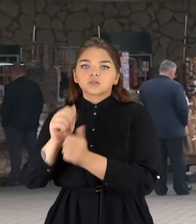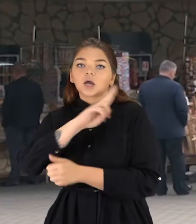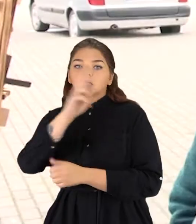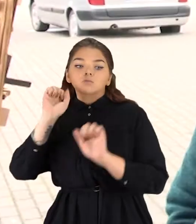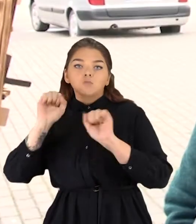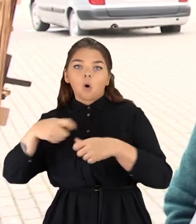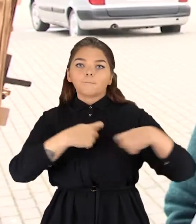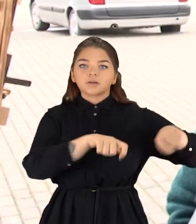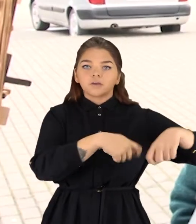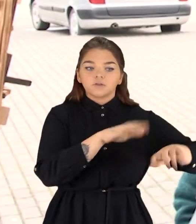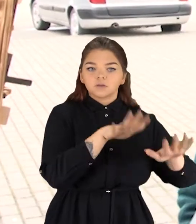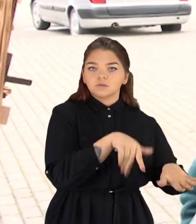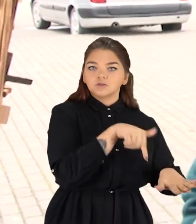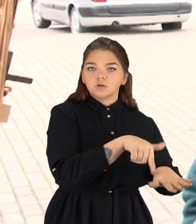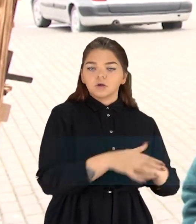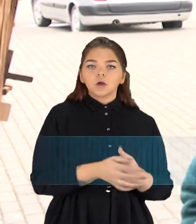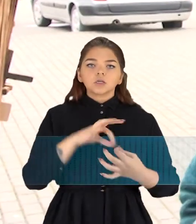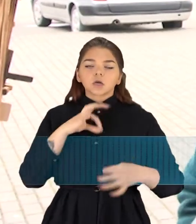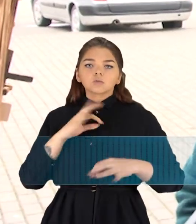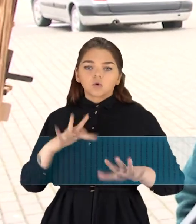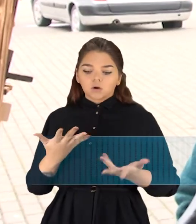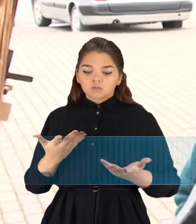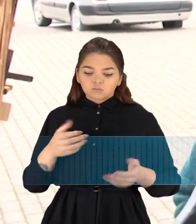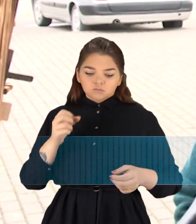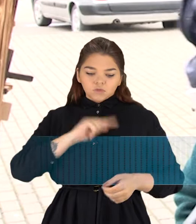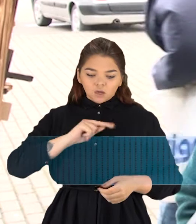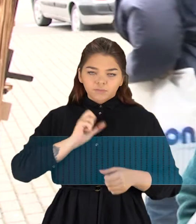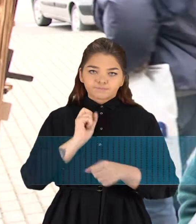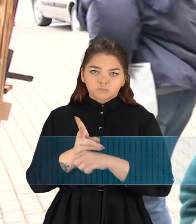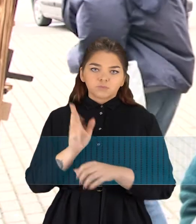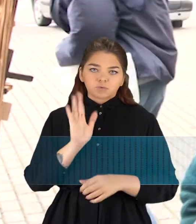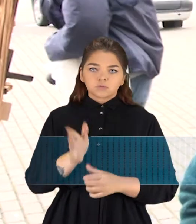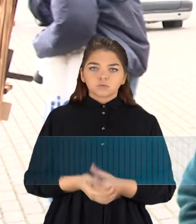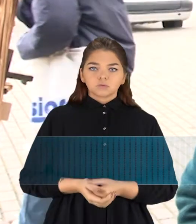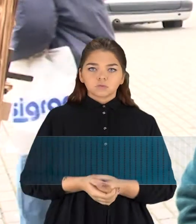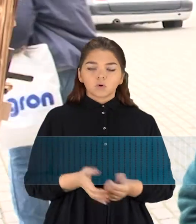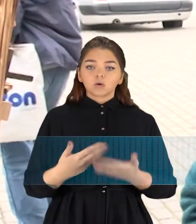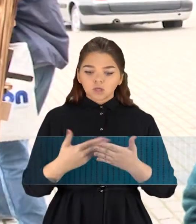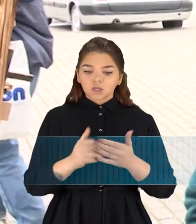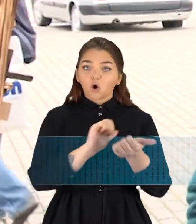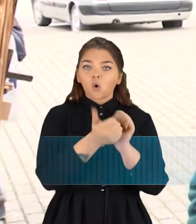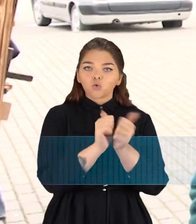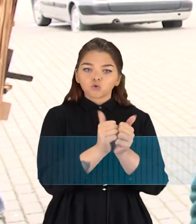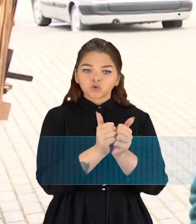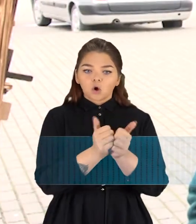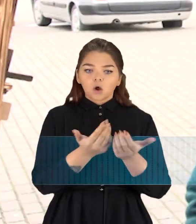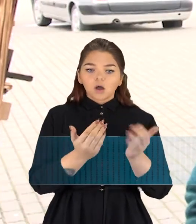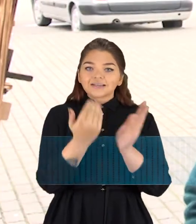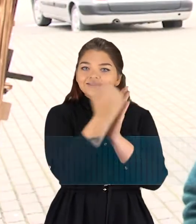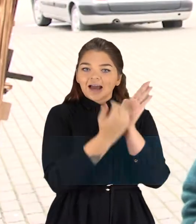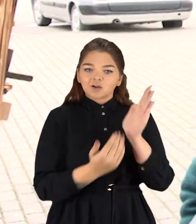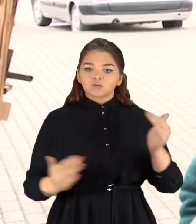prekiauti. Ko išsigandom, kad netiksim savo darbo? Kodėl? Todėl, kad konkursos sąlygos yra tikrai